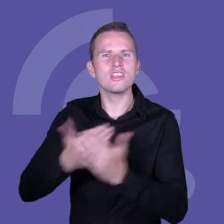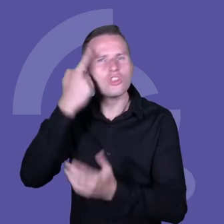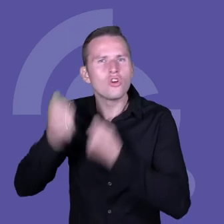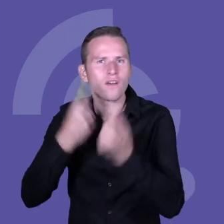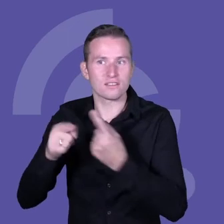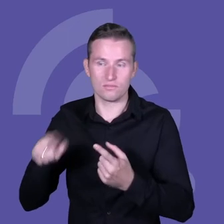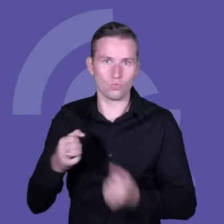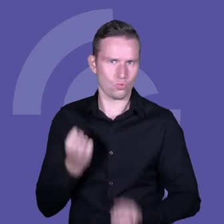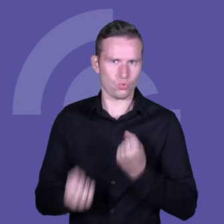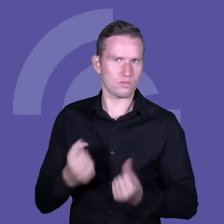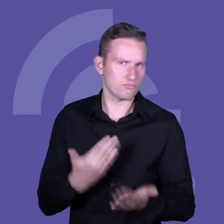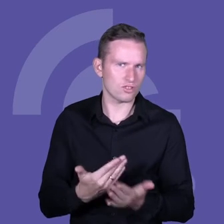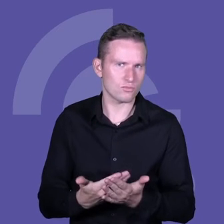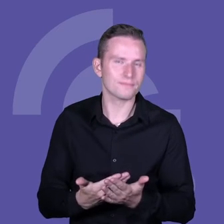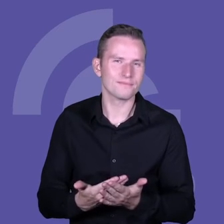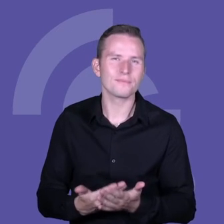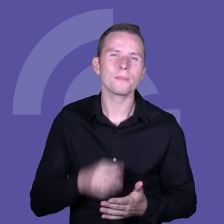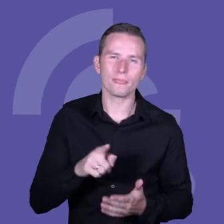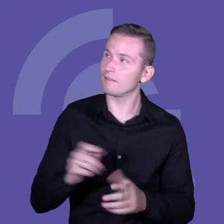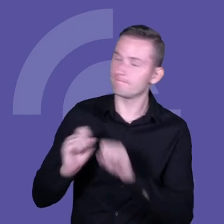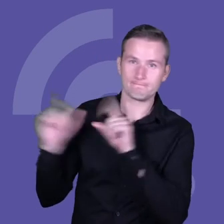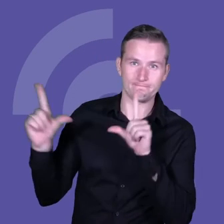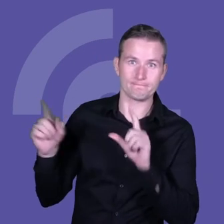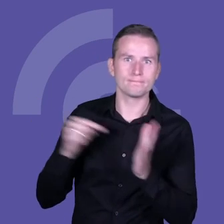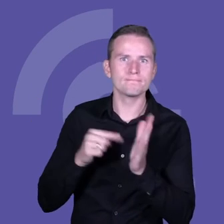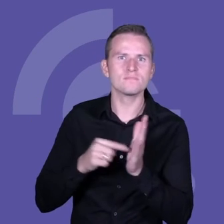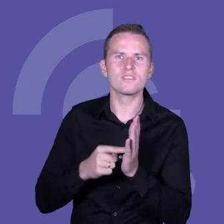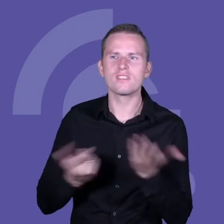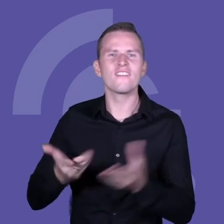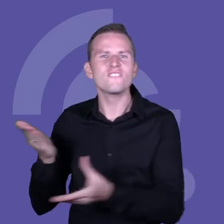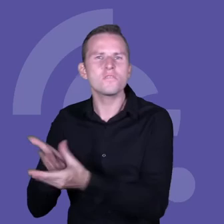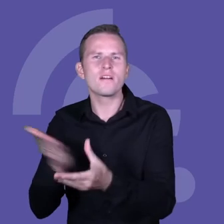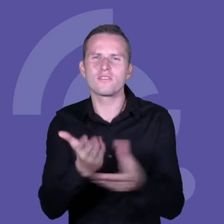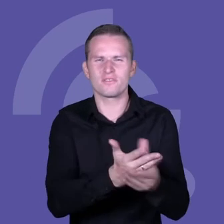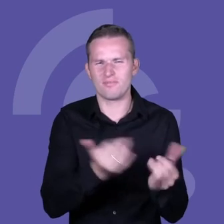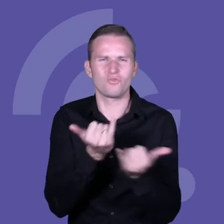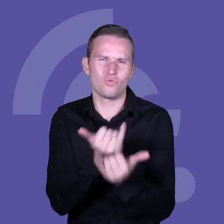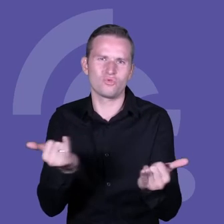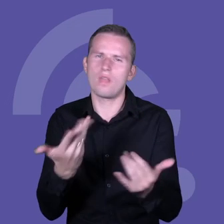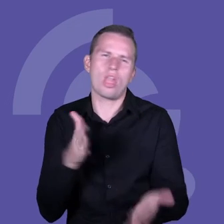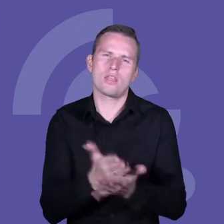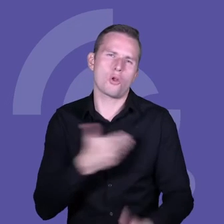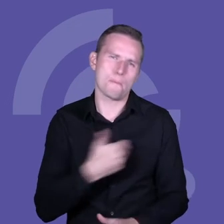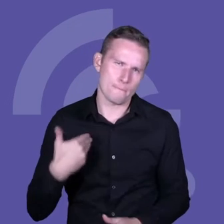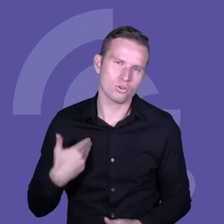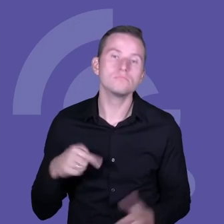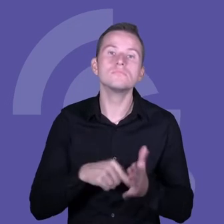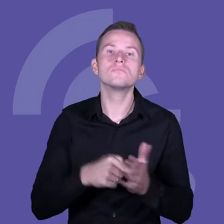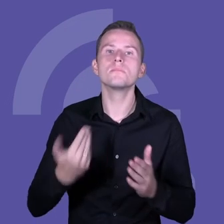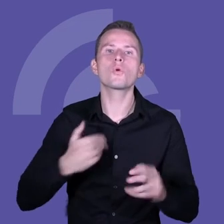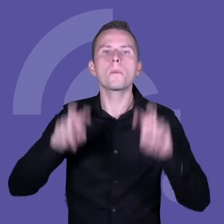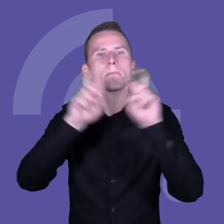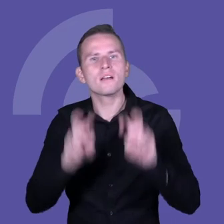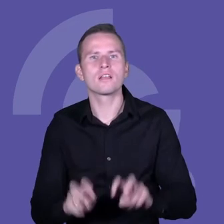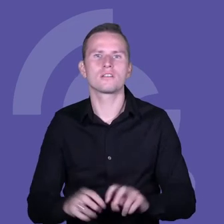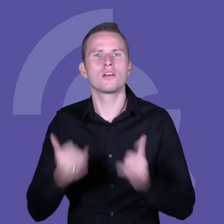percepcja przedsiębiorstw różnych, nie tylko polskich, bo to są na podstawie badań, które były prowadzone